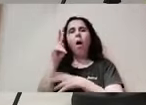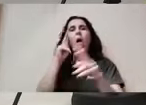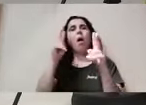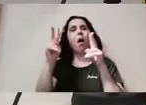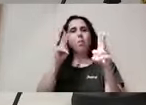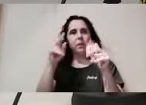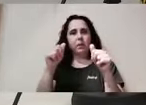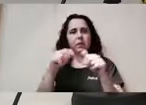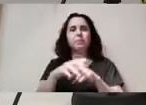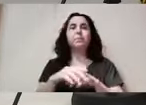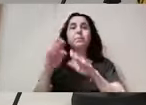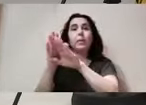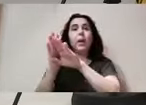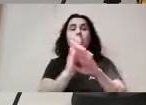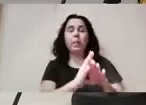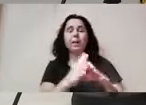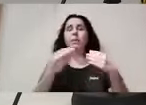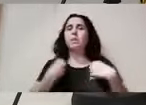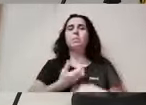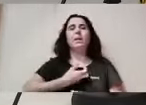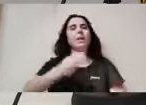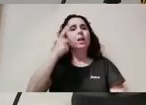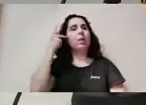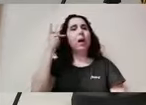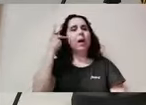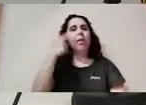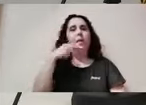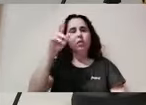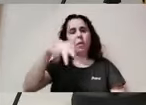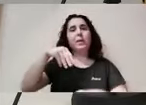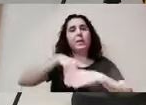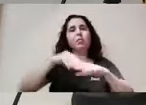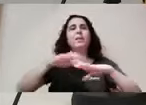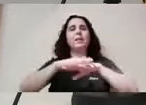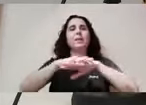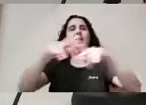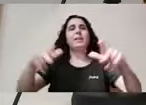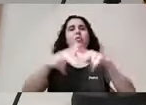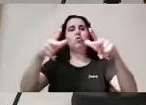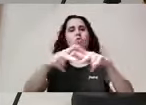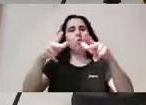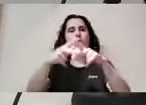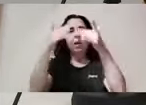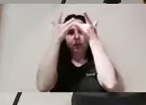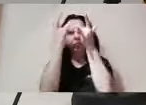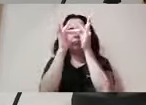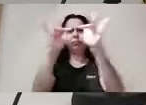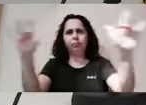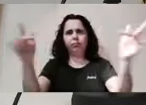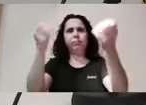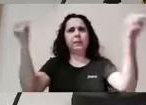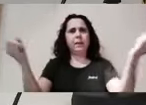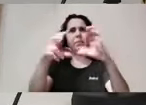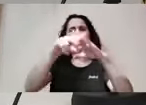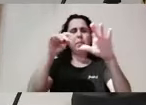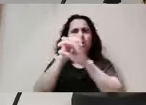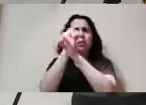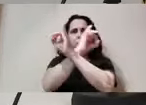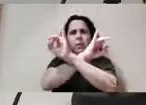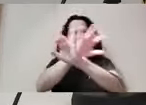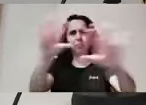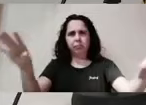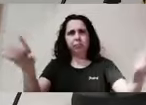-les. A banda, com ha dit molt bé la regidora, a través de les xarxes socials farem la difusió de la campanya